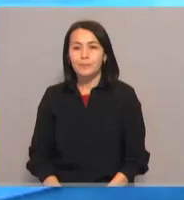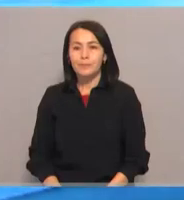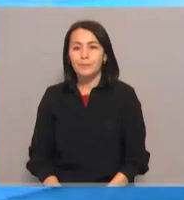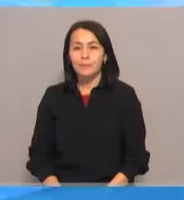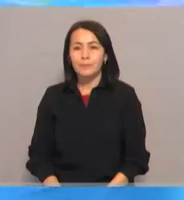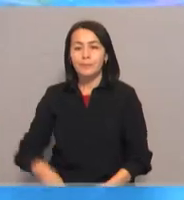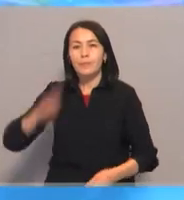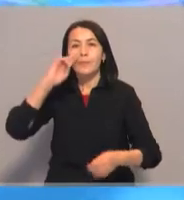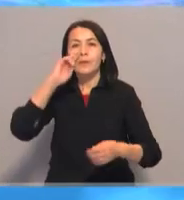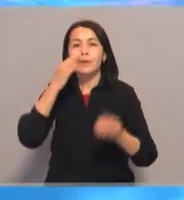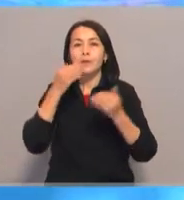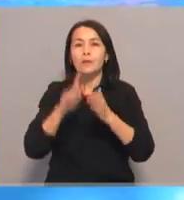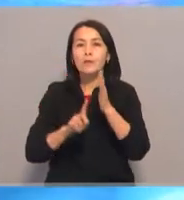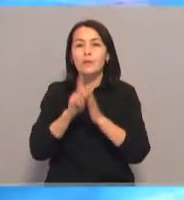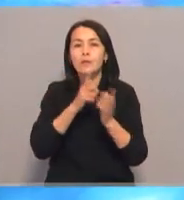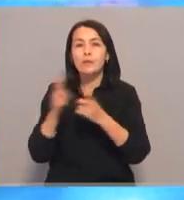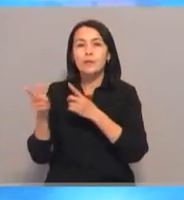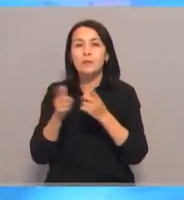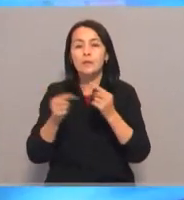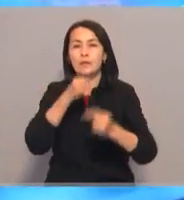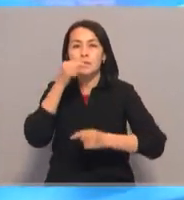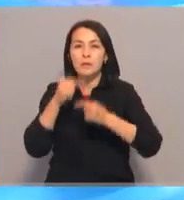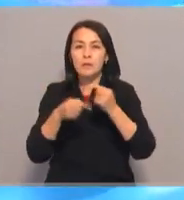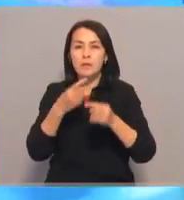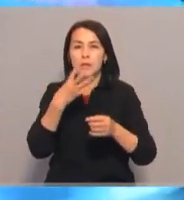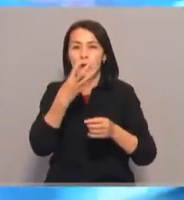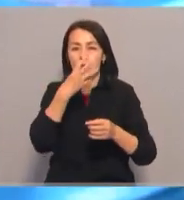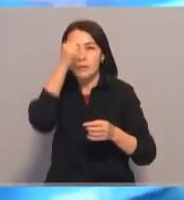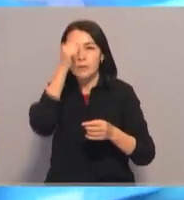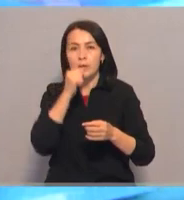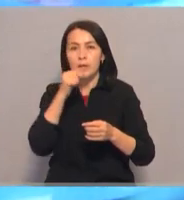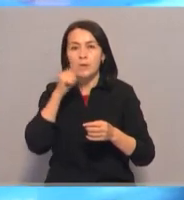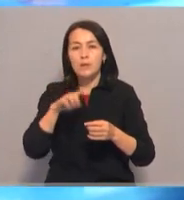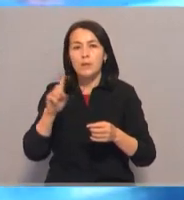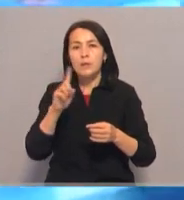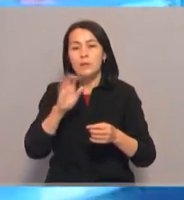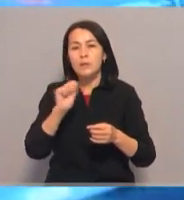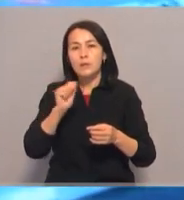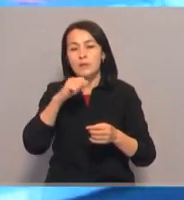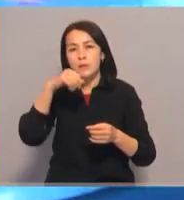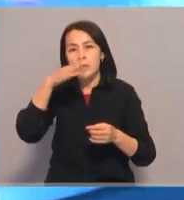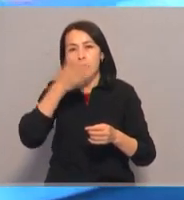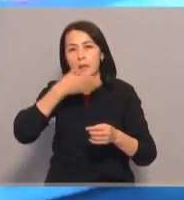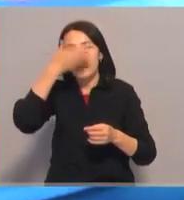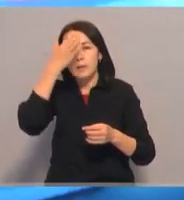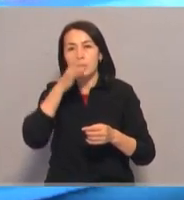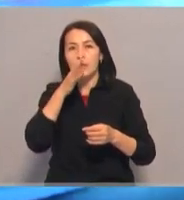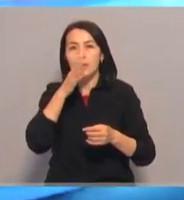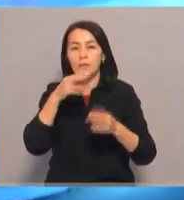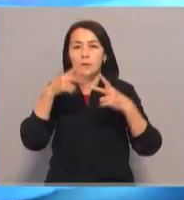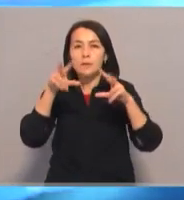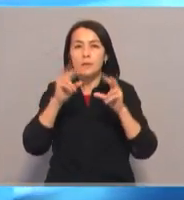В Шамкенте уже начали готовиться к следующему отопительному сезону. За летний период специалисты намерены провести